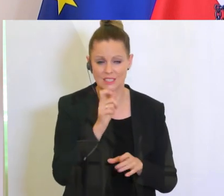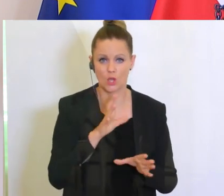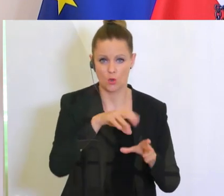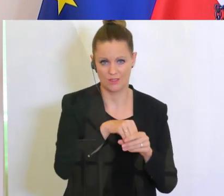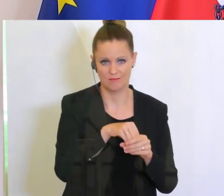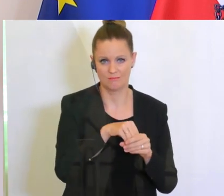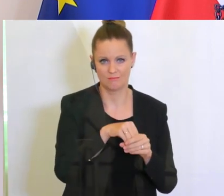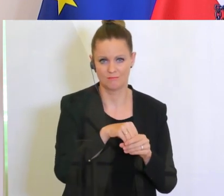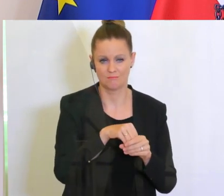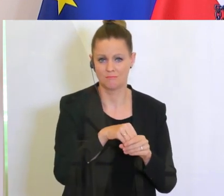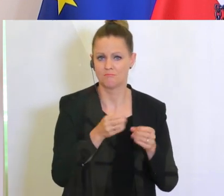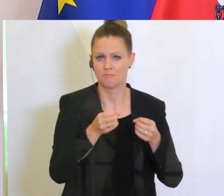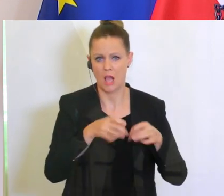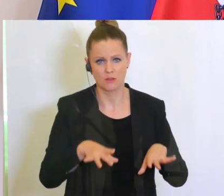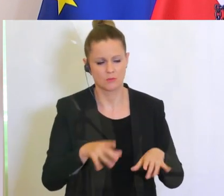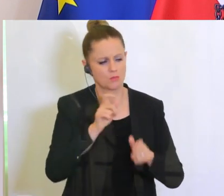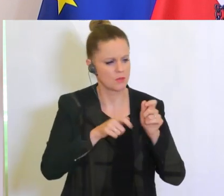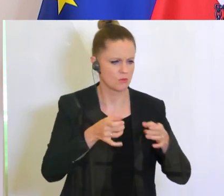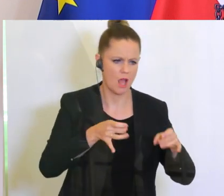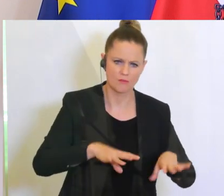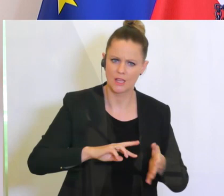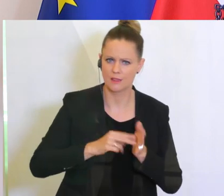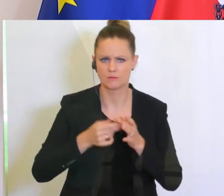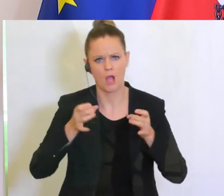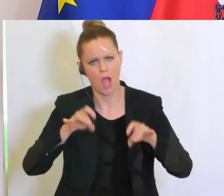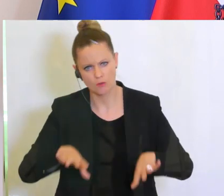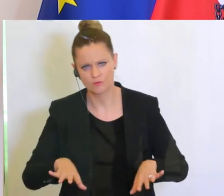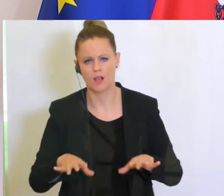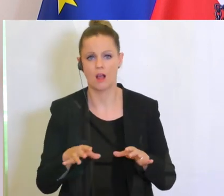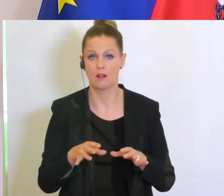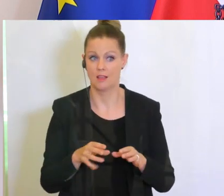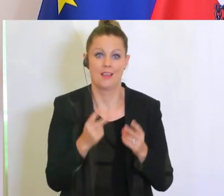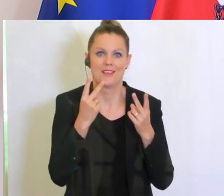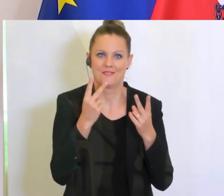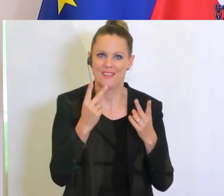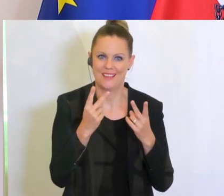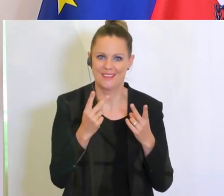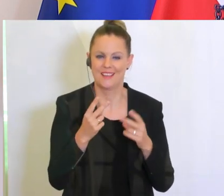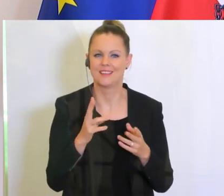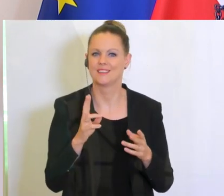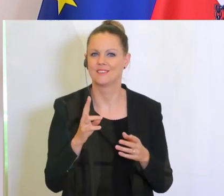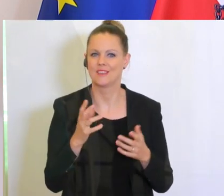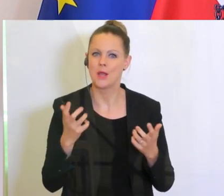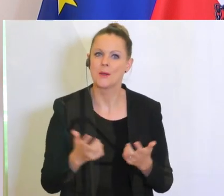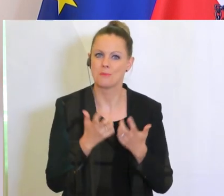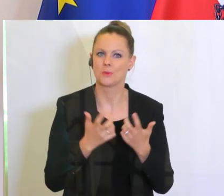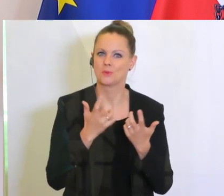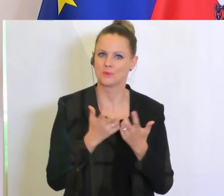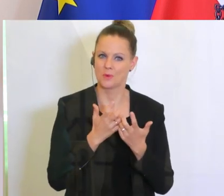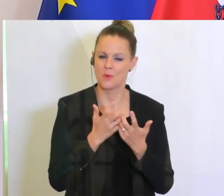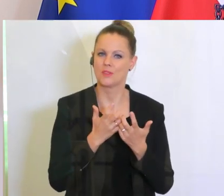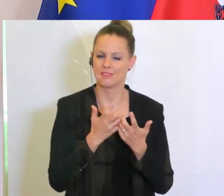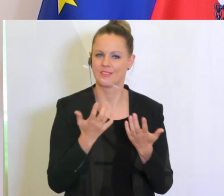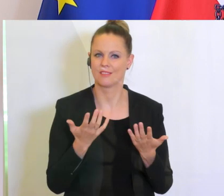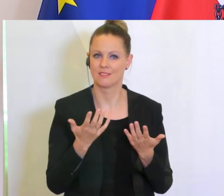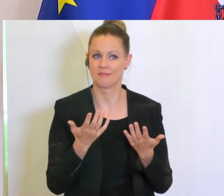Gegen alle Arten von Ausfällen, Personenausfälle, technische Ausfälle. Das ist entscheidend, um eine Produktion, in der in sehr kurzer